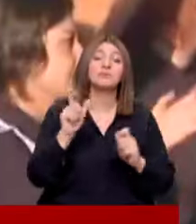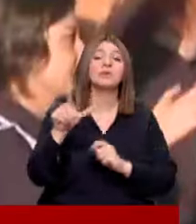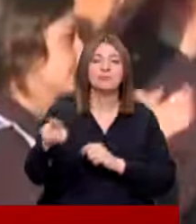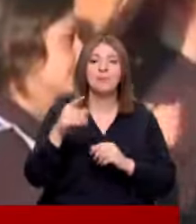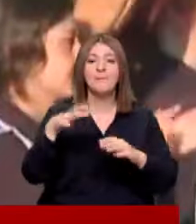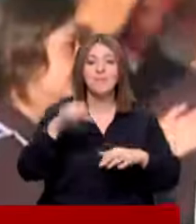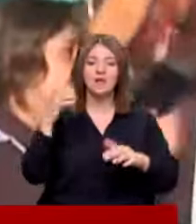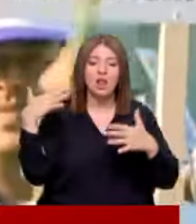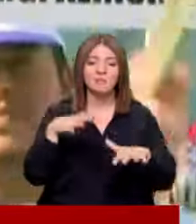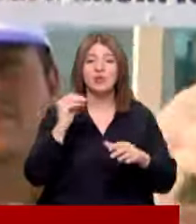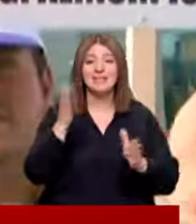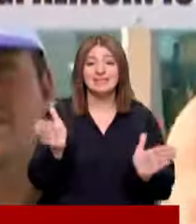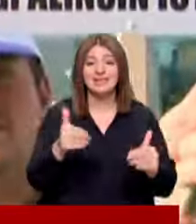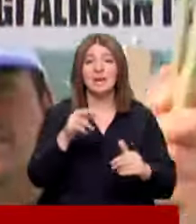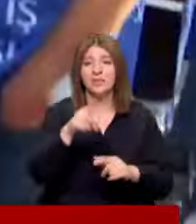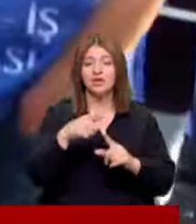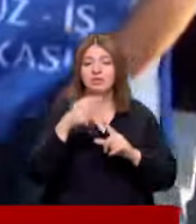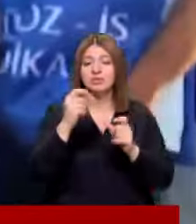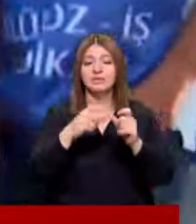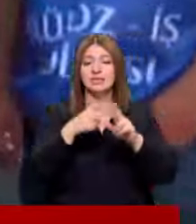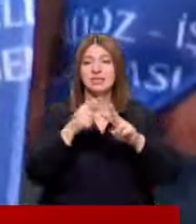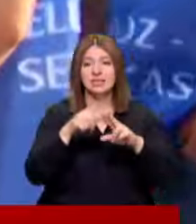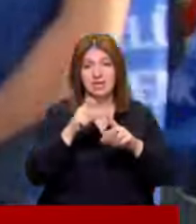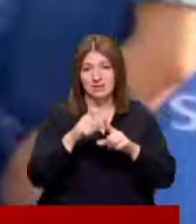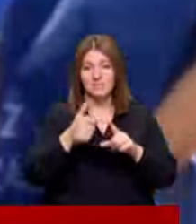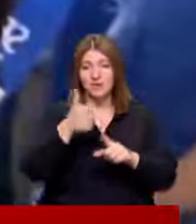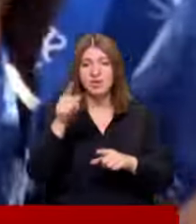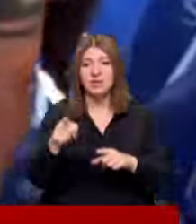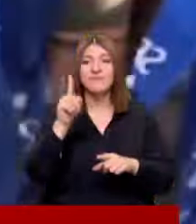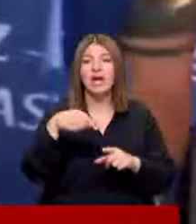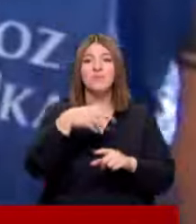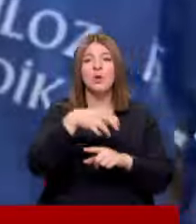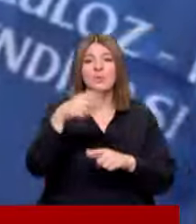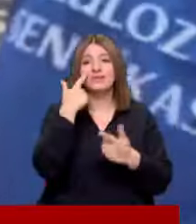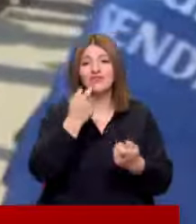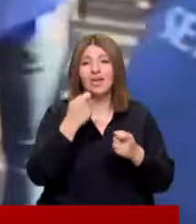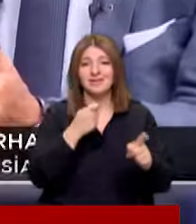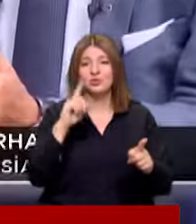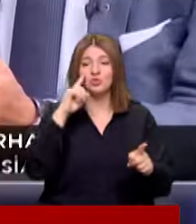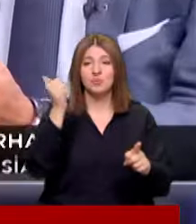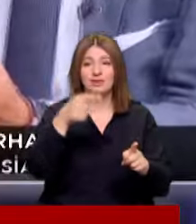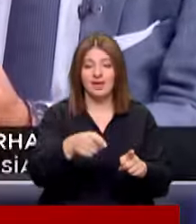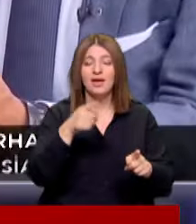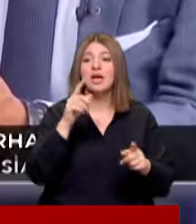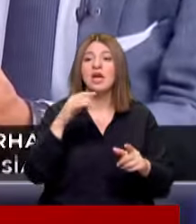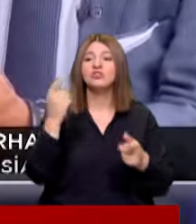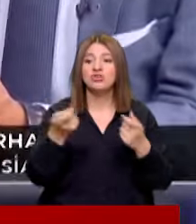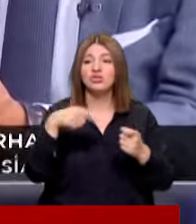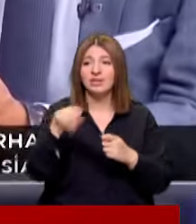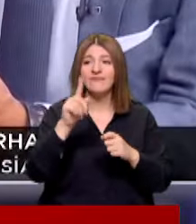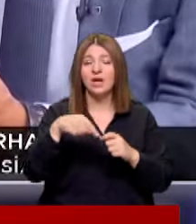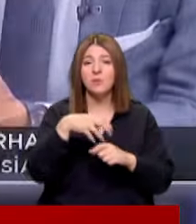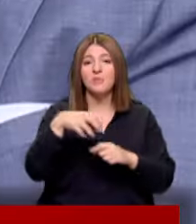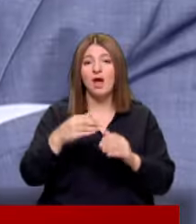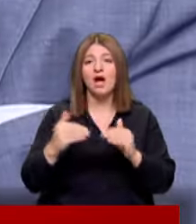Meydanlara inen sendikalar gibi TÜSİAD Başkanı Orhan Turan da vergi dilimlerini işaret etti hükümete Çalışanların vergi dilimini